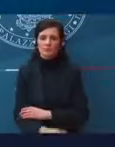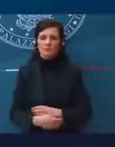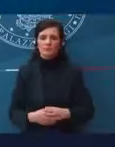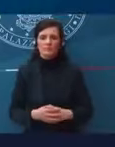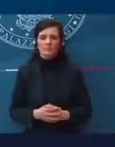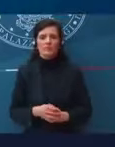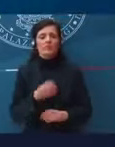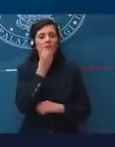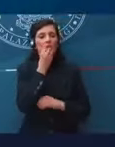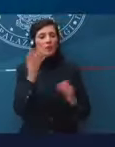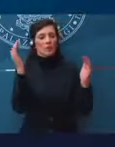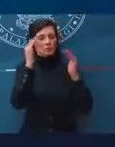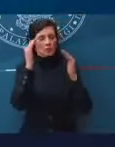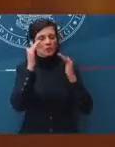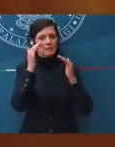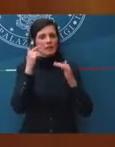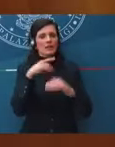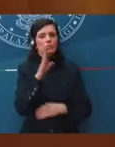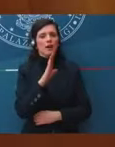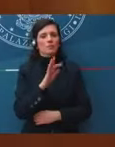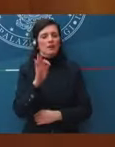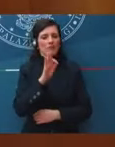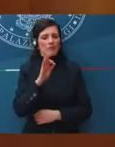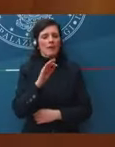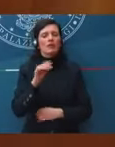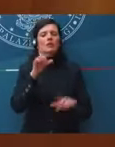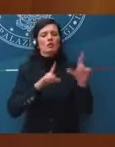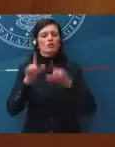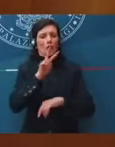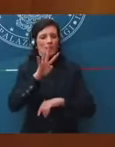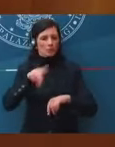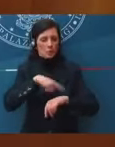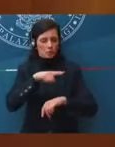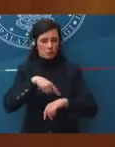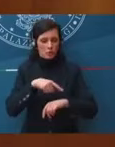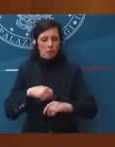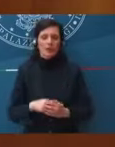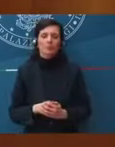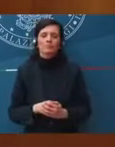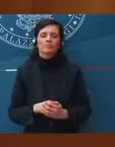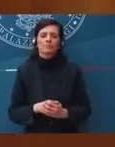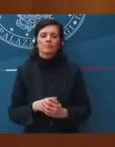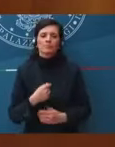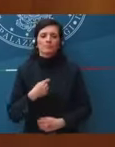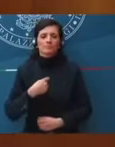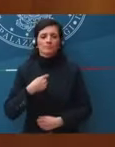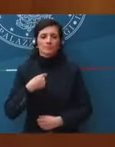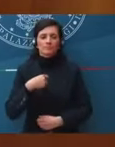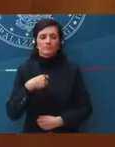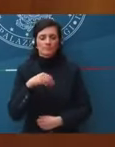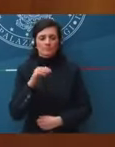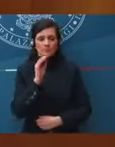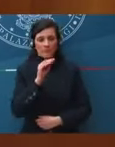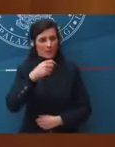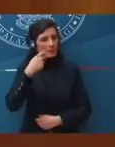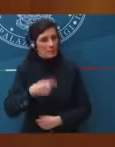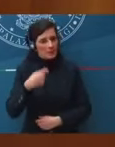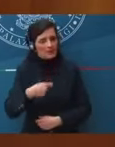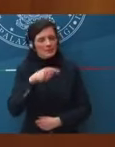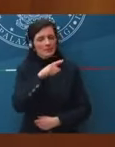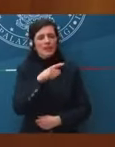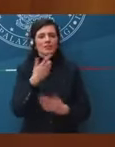Buonasera, sono Barbara Fiammeri del Sole 24 Ore. Presidente, le volevo chiedere, lei fin dall'inizio ha mostrato,